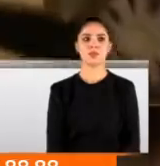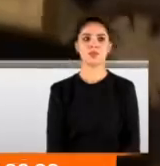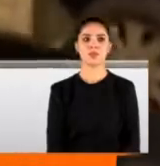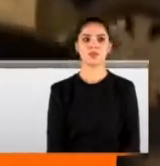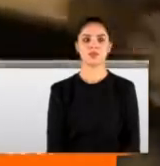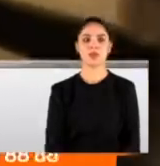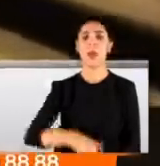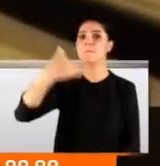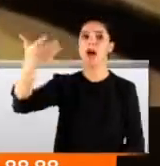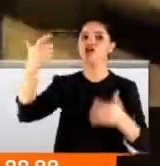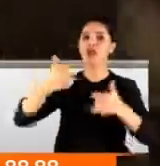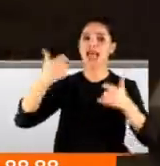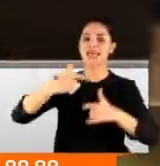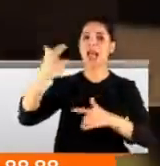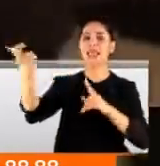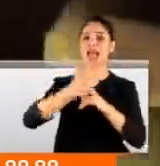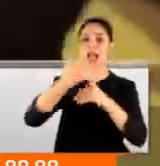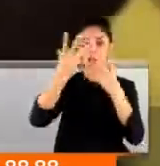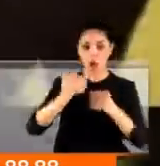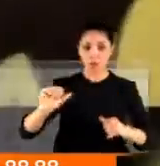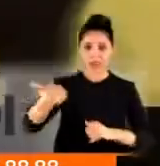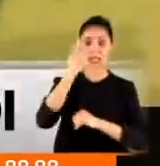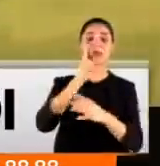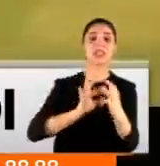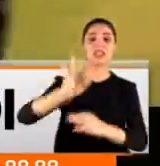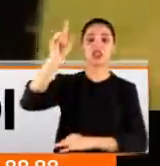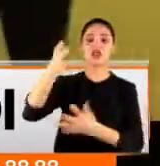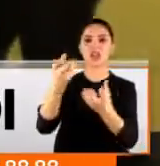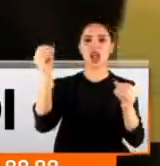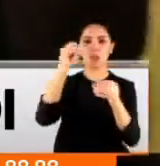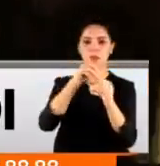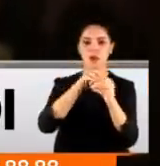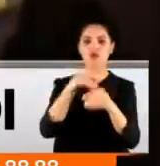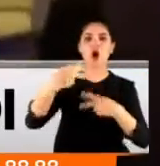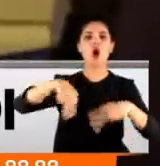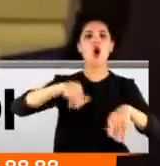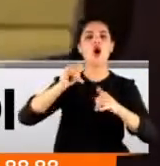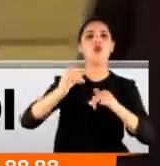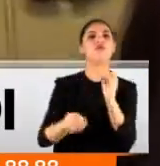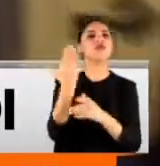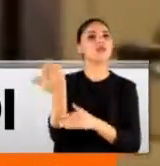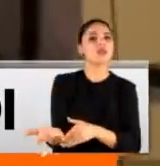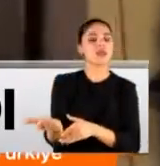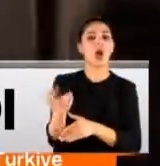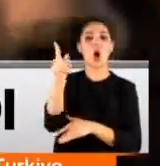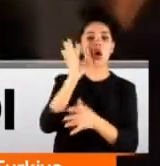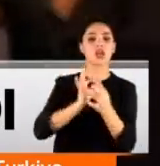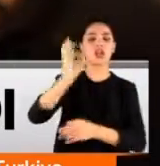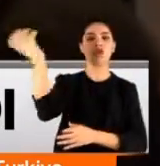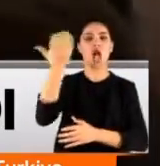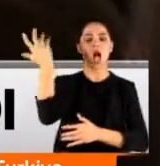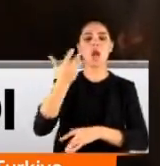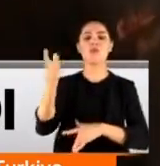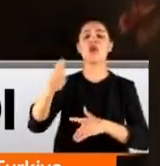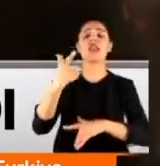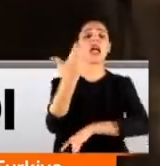Başka bir mekandaysa karantinada olması gereken bir kişinin kalabalığın arasında okey oynadığı ortaya çıktı. O kişi ambulansla